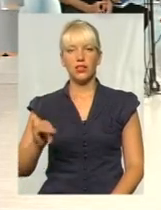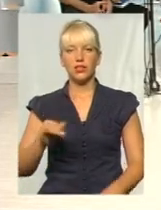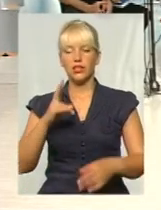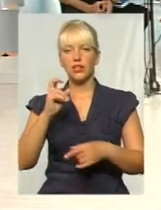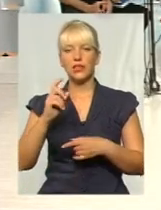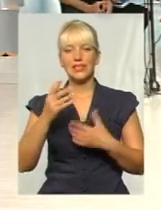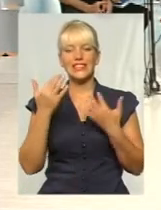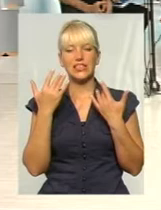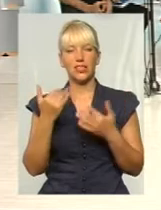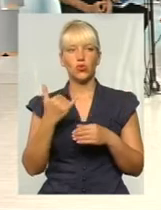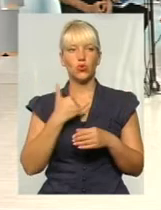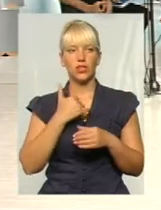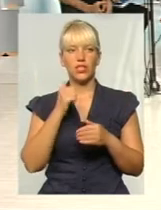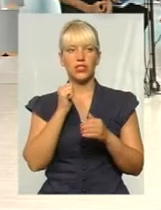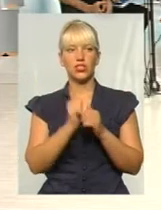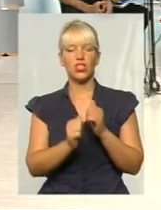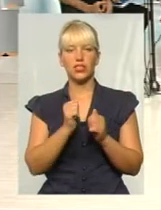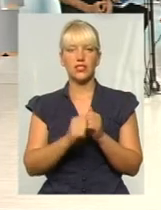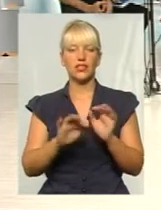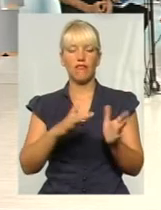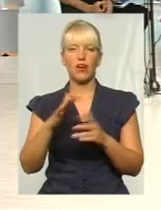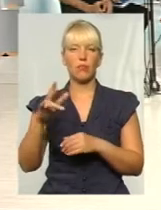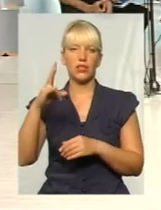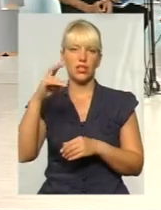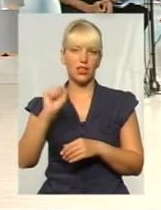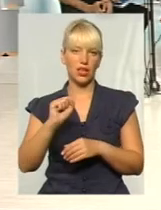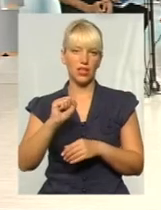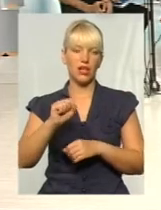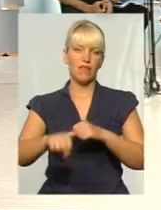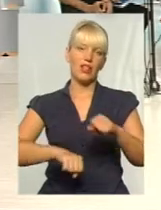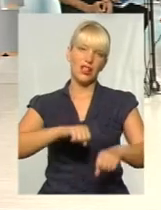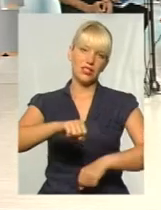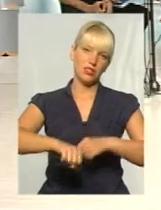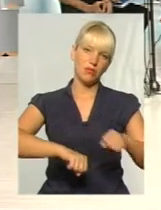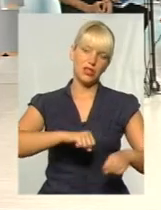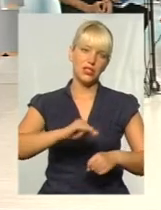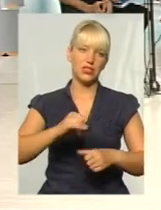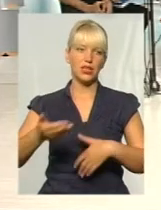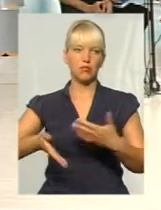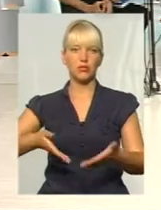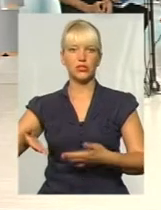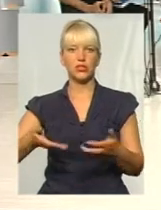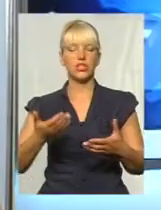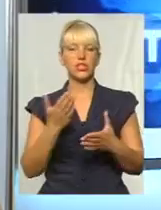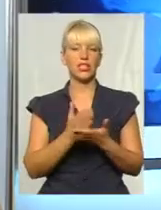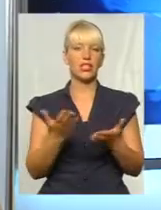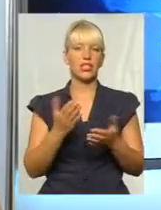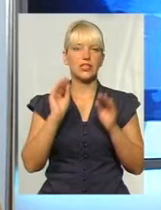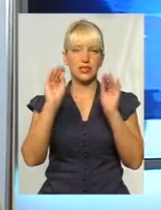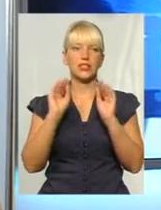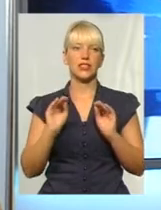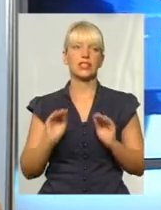в нас часті випадки от саме велосипедист і пішохід? Є якась статистика,